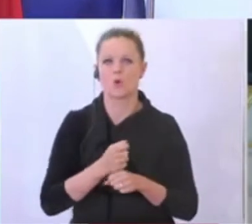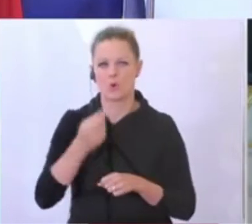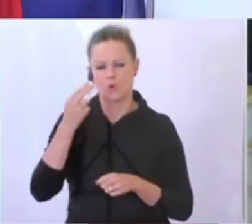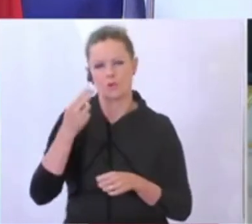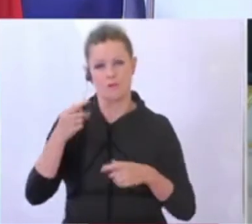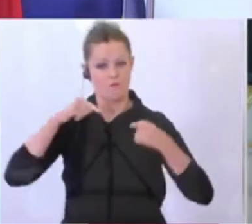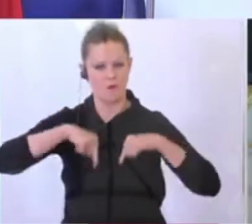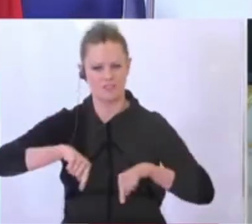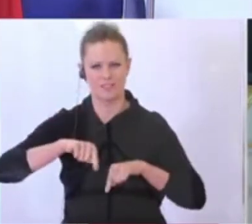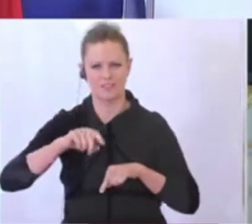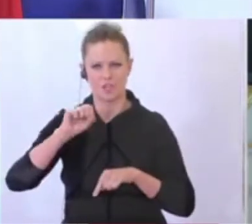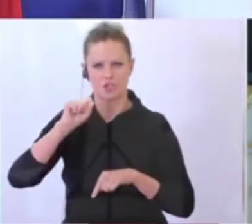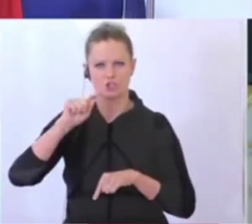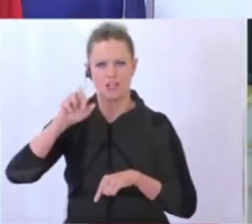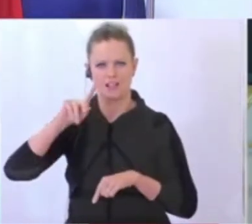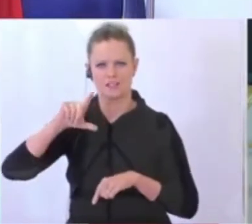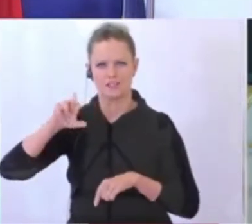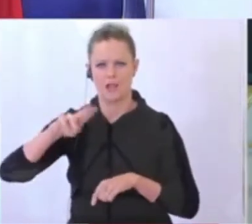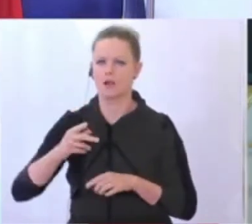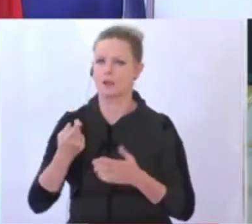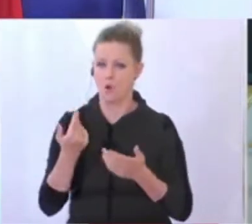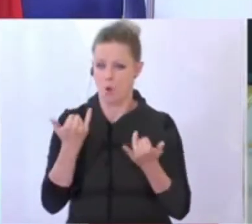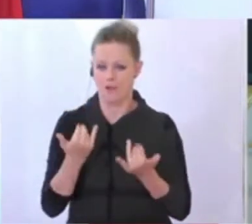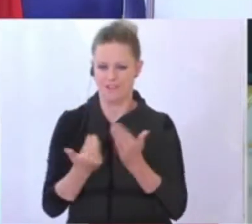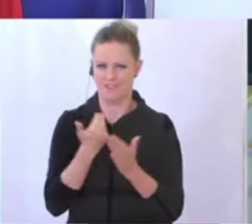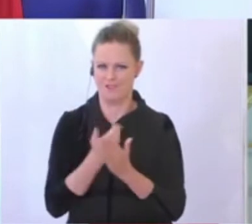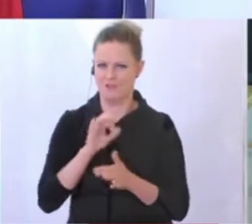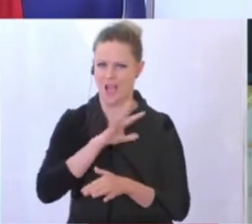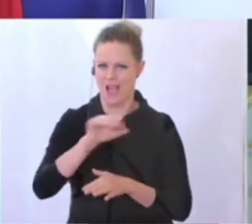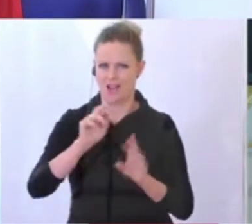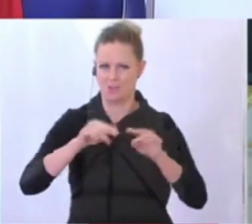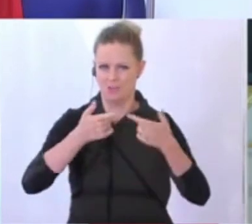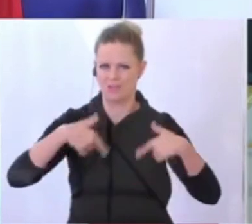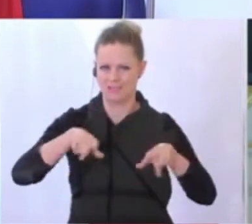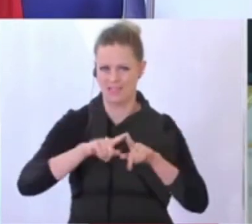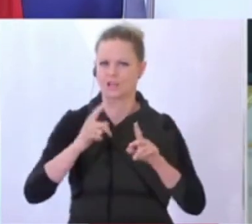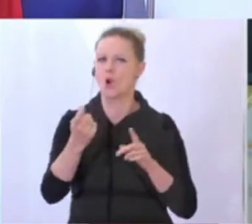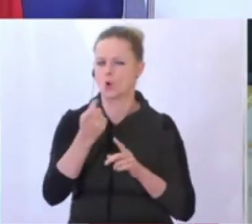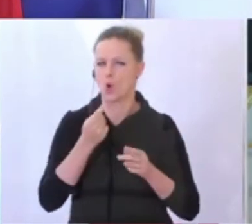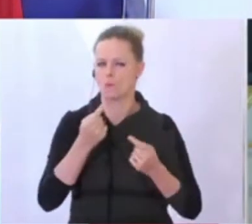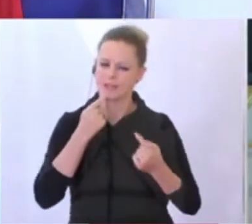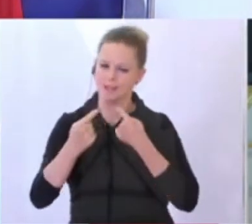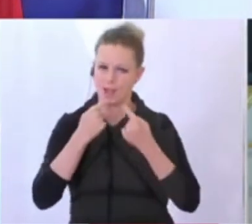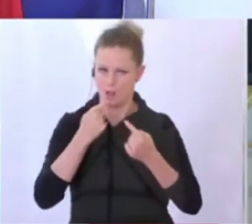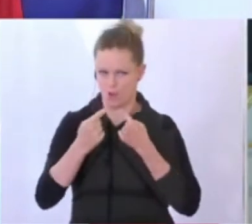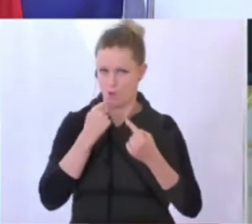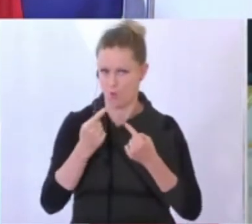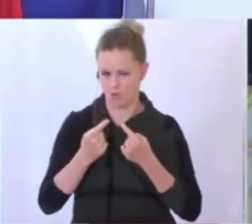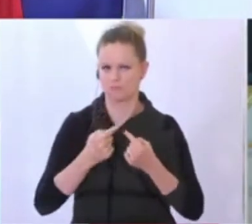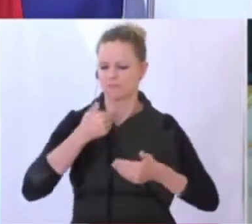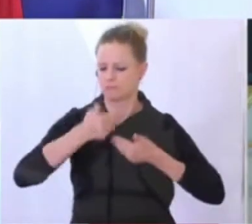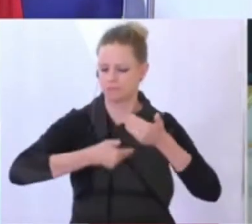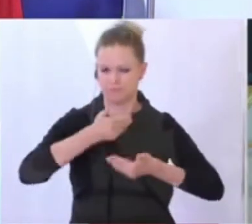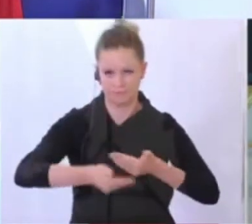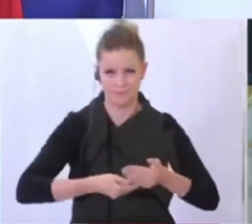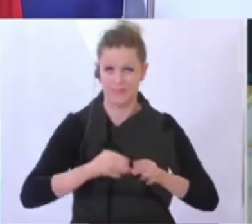Vorsitzenden der Landeshauptleutekonferenz, hier stellvertretend für alle Bundesländer dann in einen Dialog eintreten wollen. Grundsätzlich